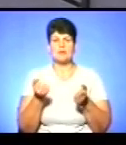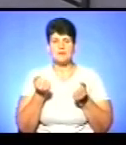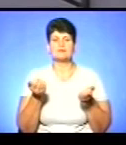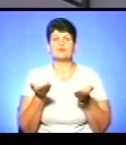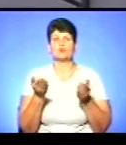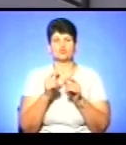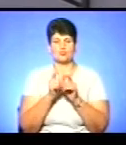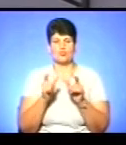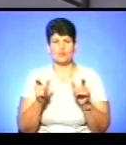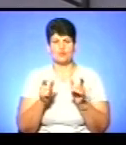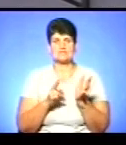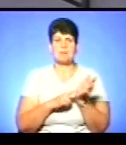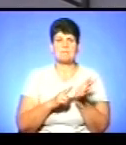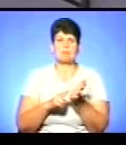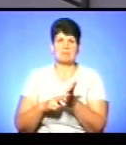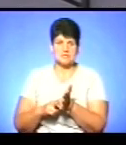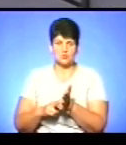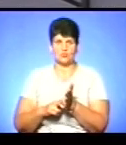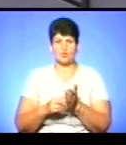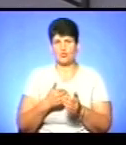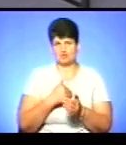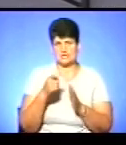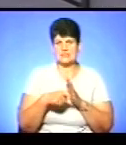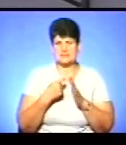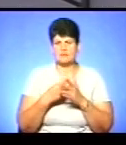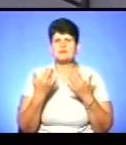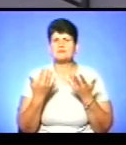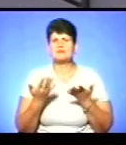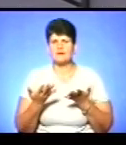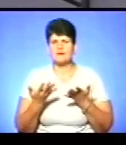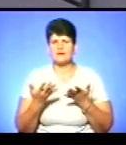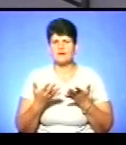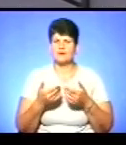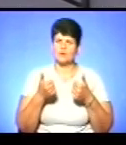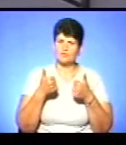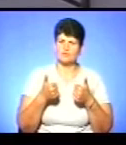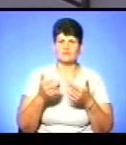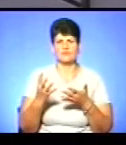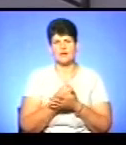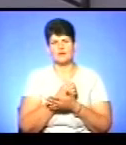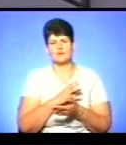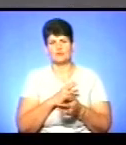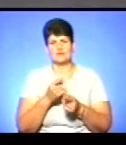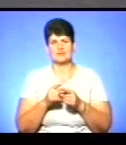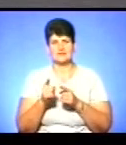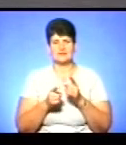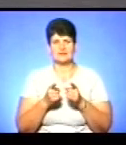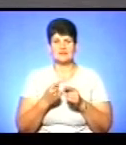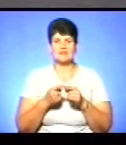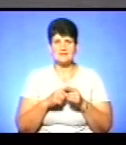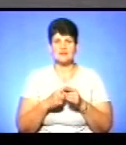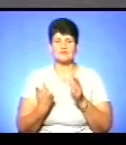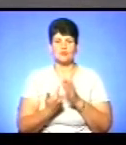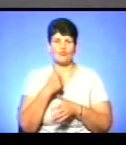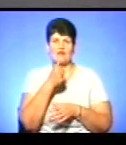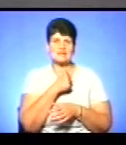школу за пропискою. Хочеться дізнатися, наскільки вдалими були такі зміни? Це черговий експеримент,